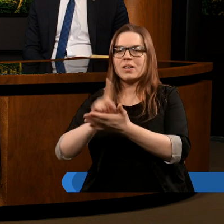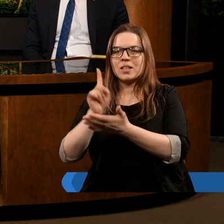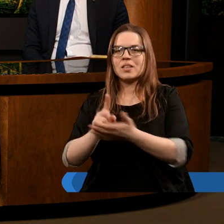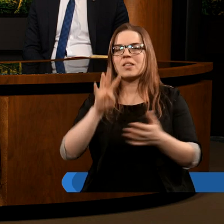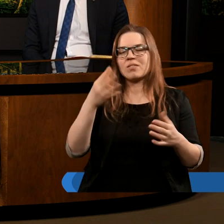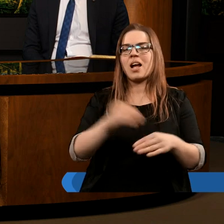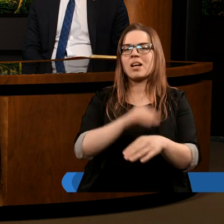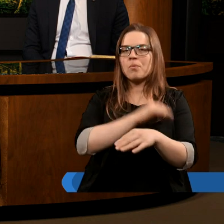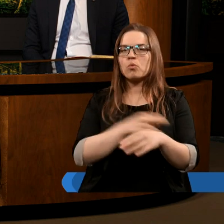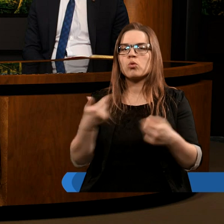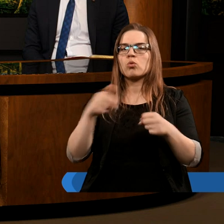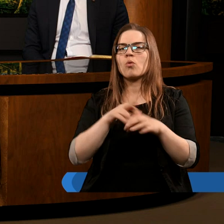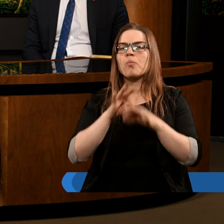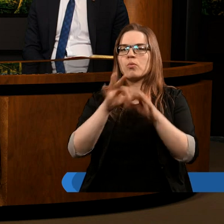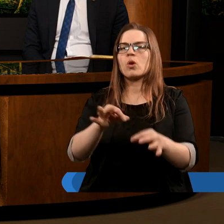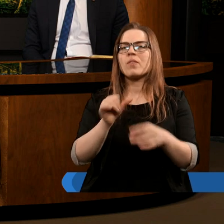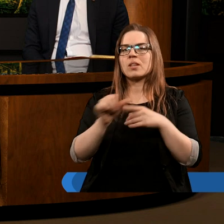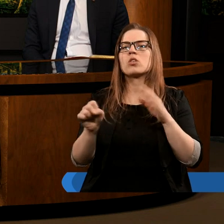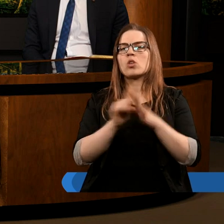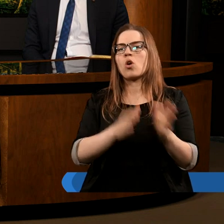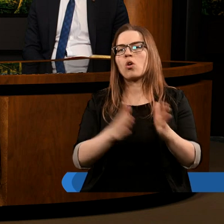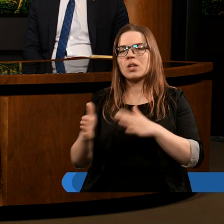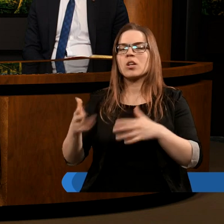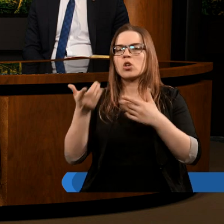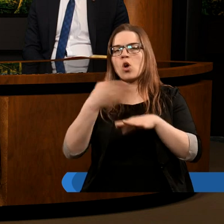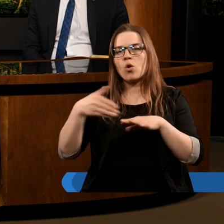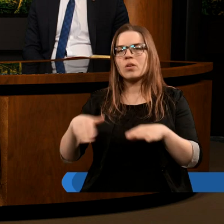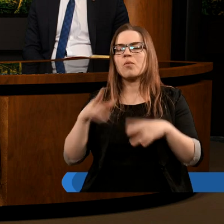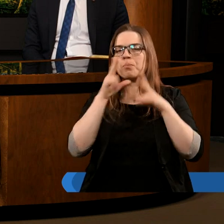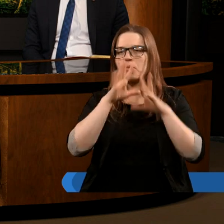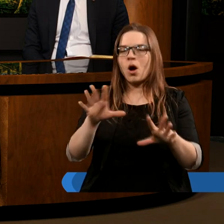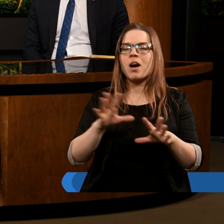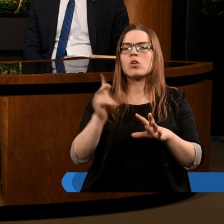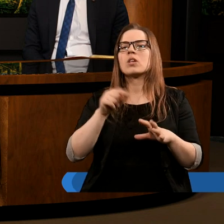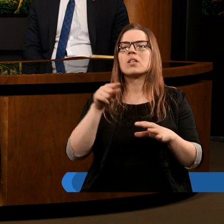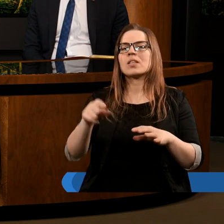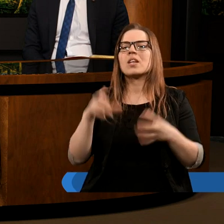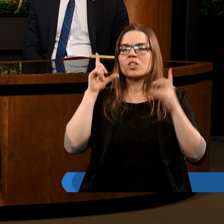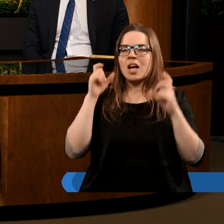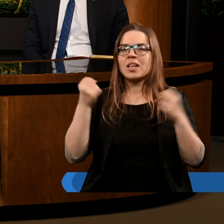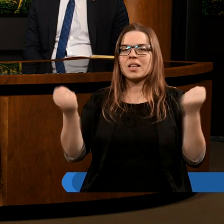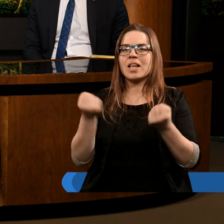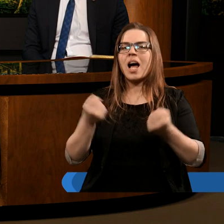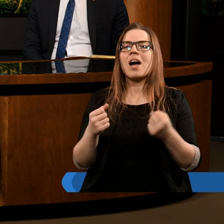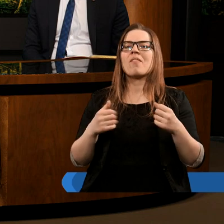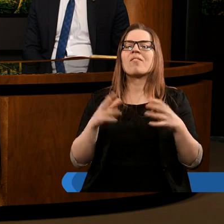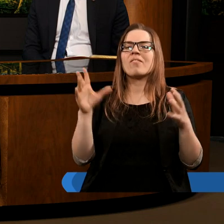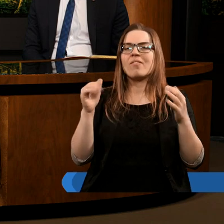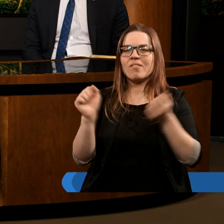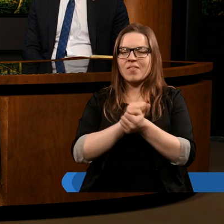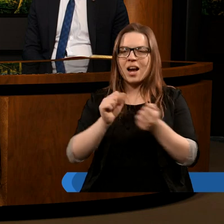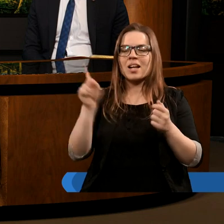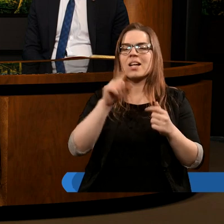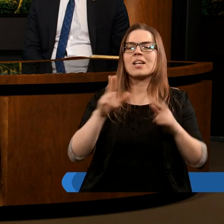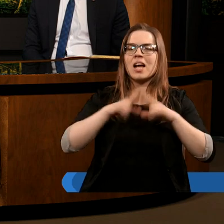wygrywa. I czwarty etap, który jest wprowadzeniem do kolejnych rozdziałów Księgi Objawienia pokazuje, że teraz szatan stara się podjąć walkę z